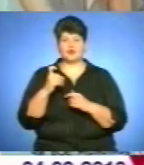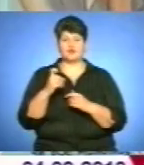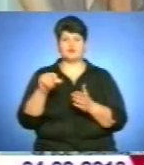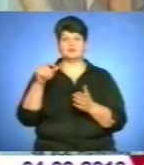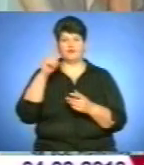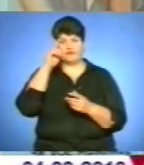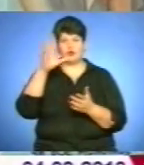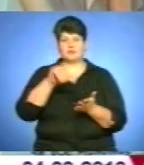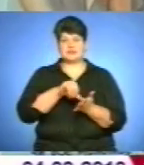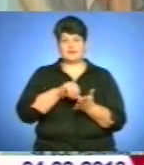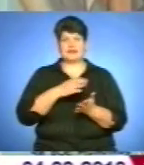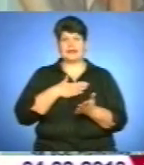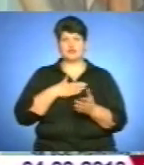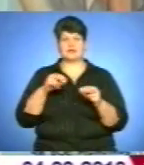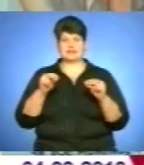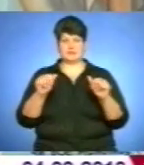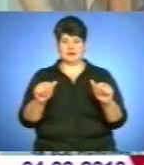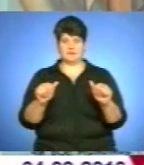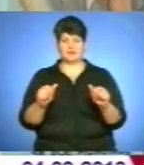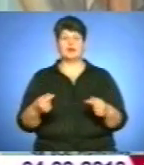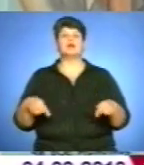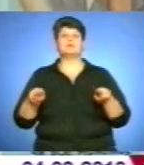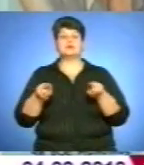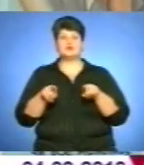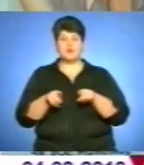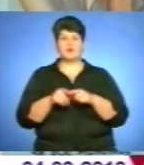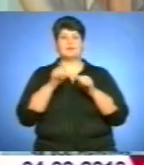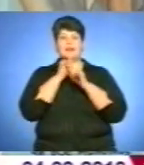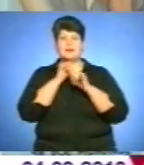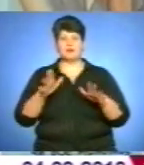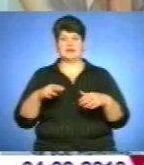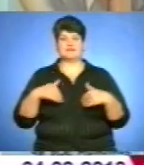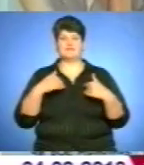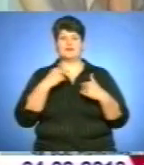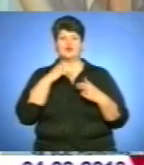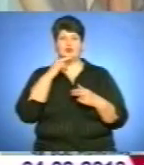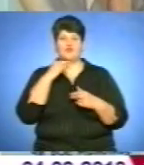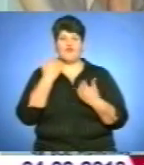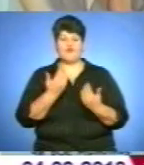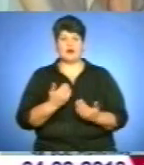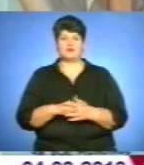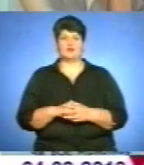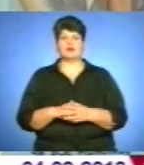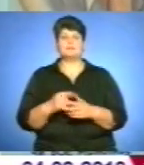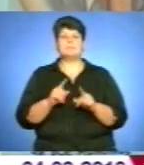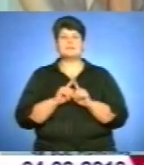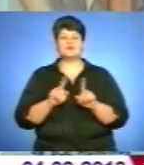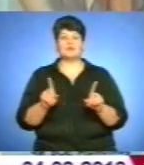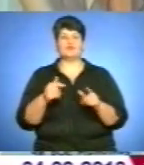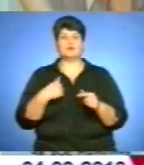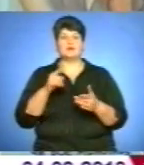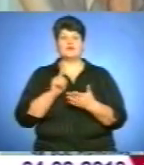представників нашої землі. І, безумовно, ми не могли не звернути на неї увагу. Ну і, безумовно, постійне